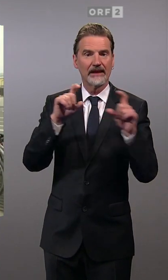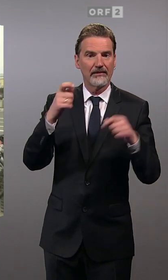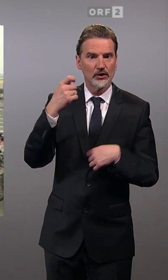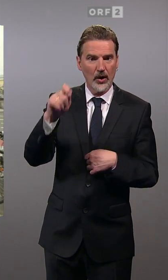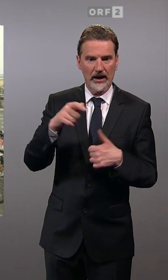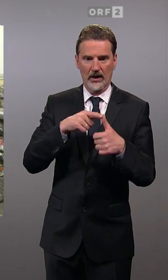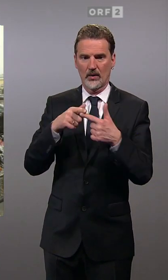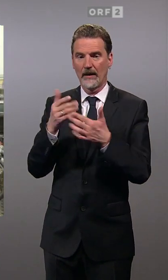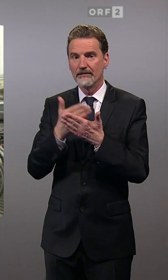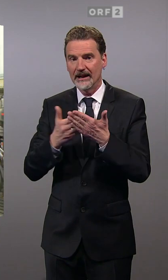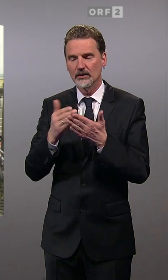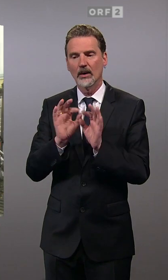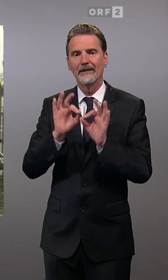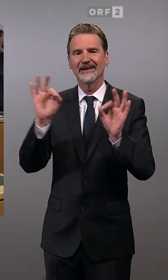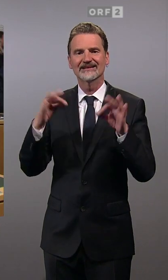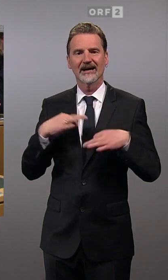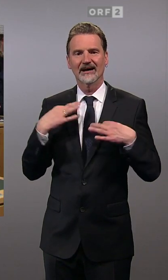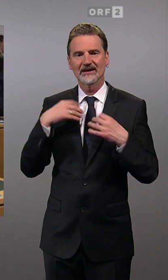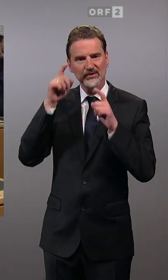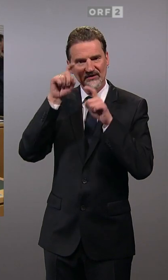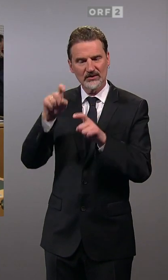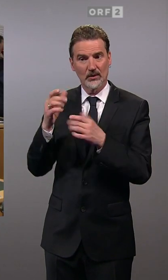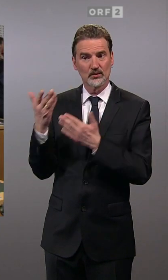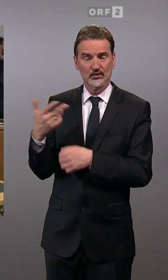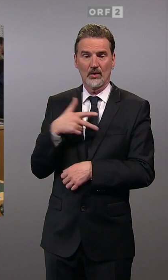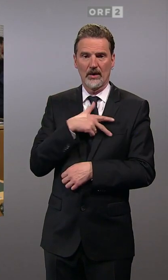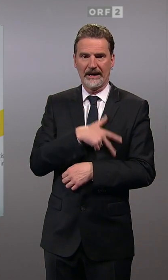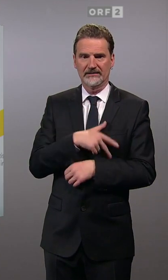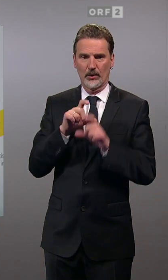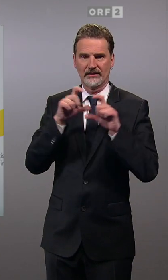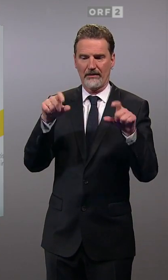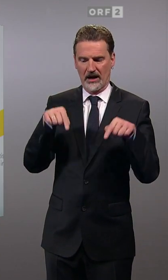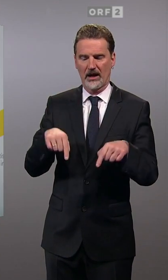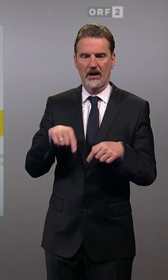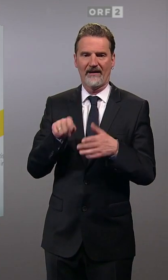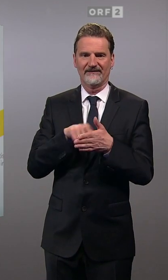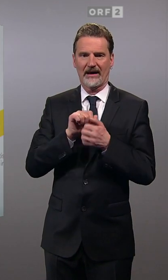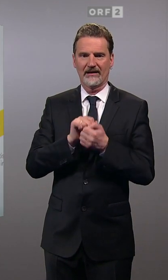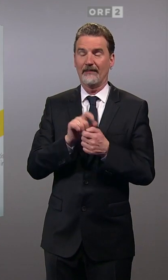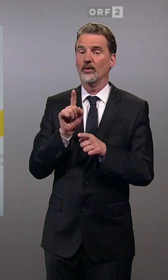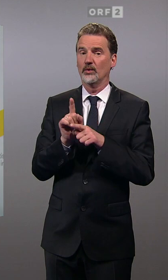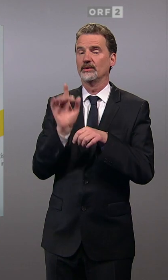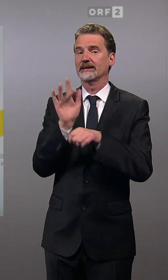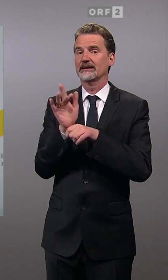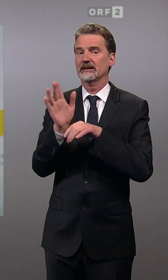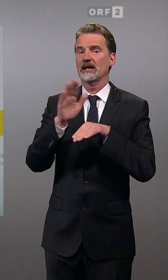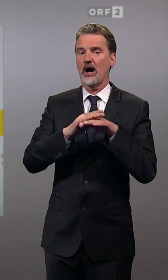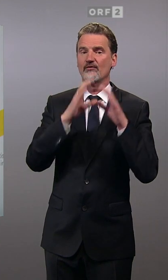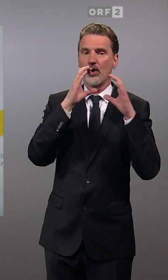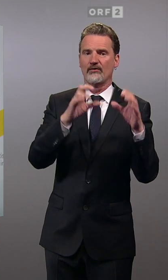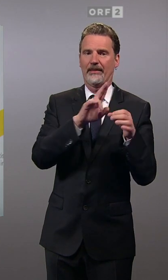bessere Gesundheitsversorgung, das sind die Themen der SPÖ in diesem Wahlkampf. Und Kritik an der ÖVP in Niederösterreich.